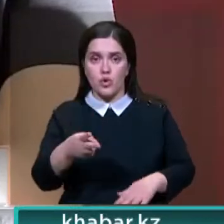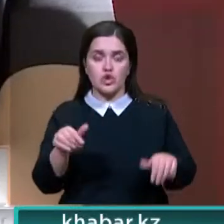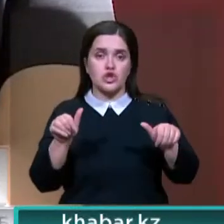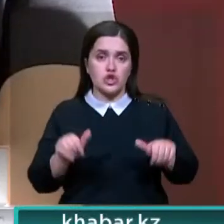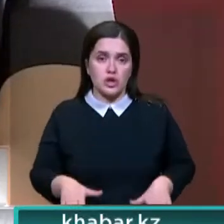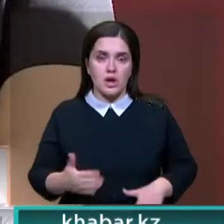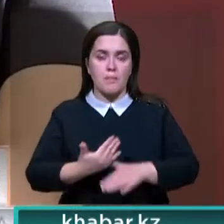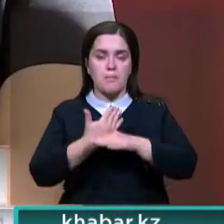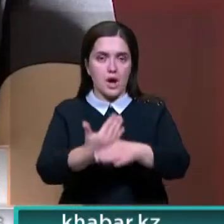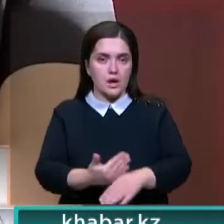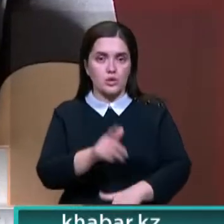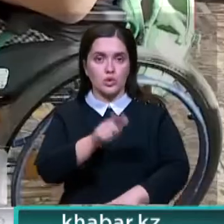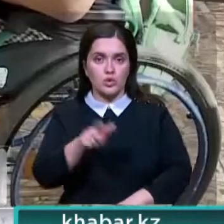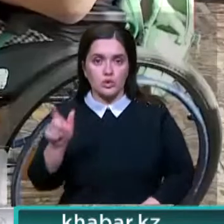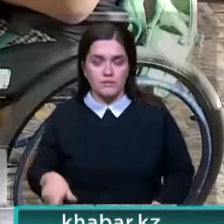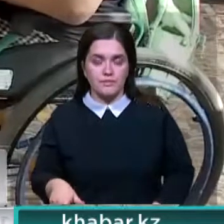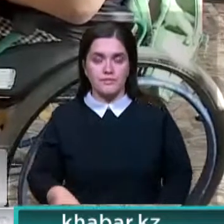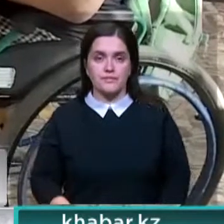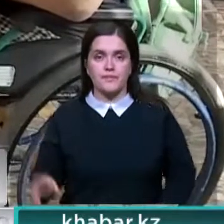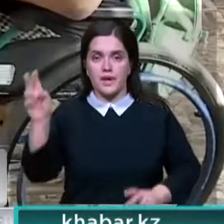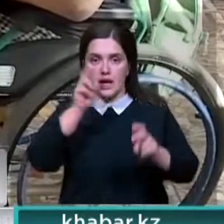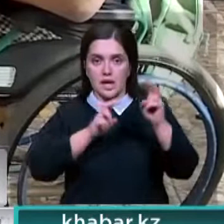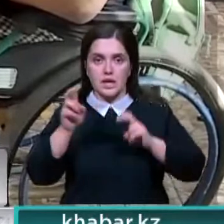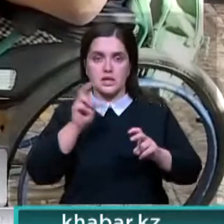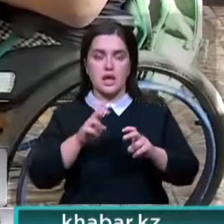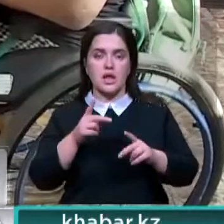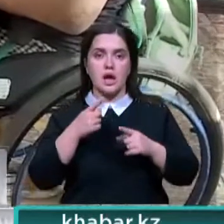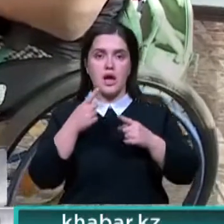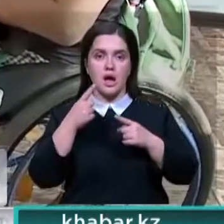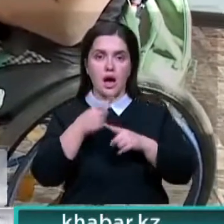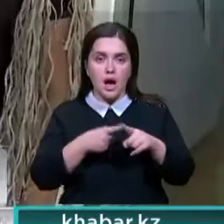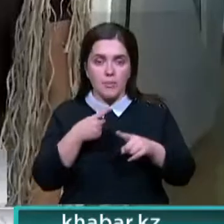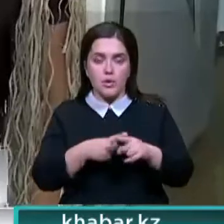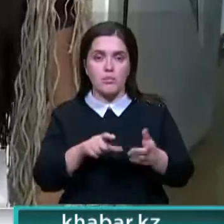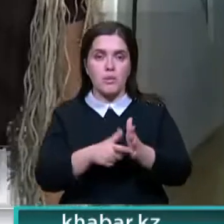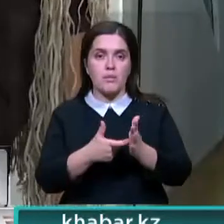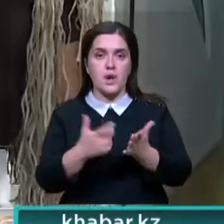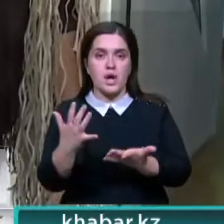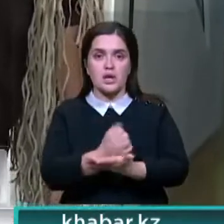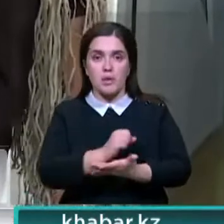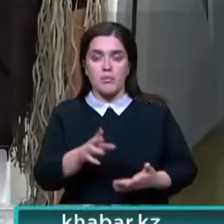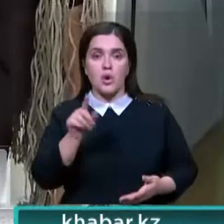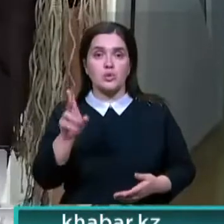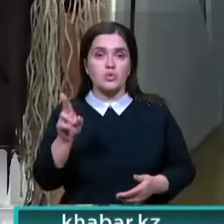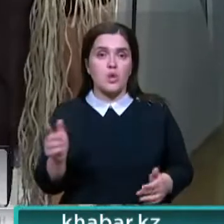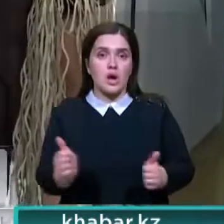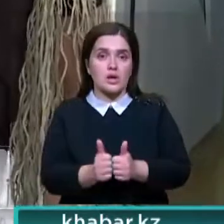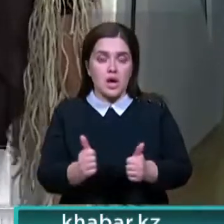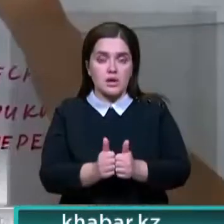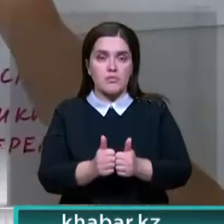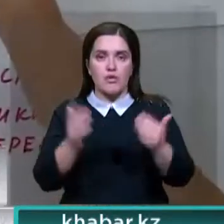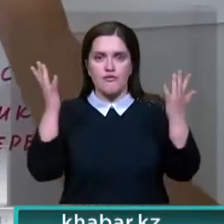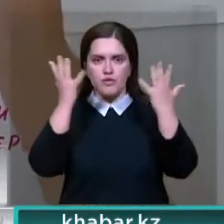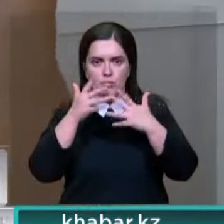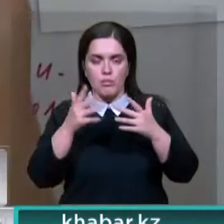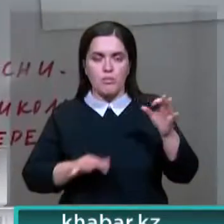должна помогать людям. Искала единомышленников, оборудование, помещение. Получалось не сразу. Но те, кто оказался рядом, влюблены в проект.